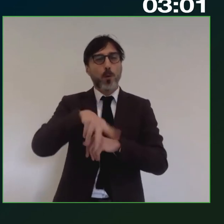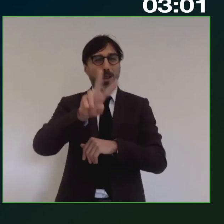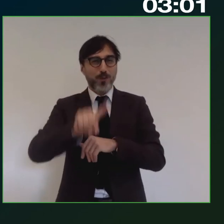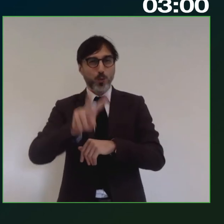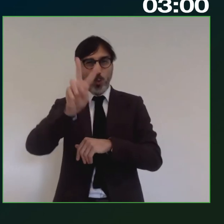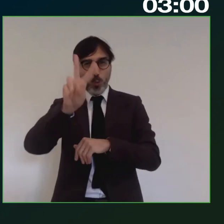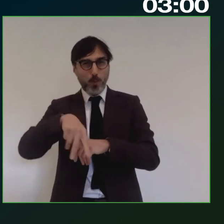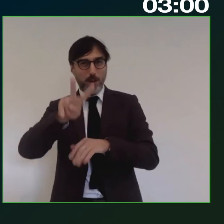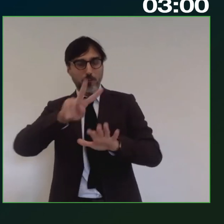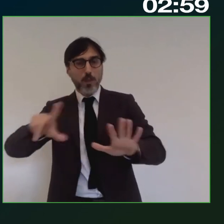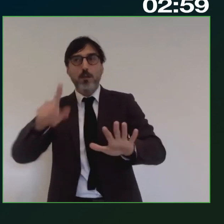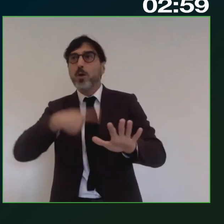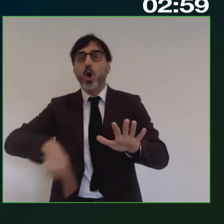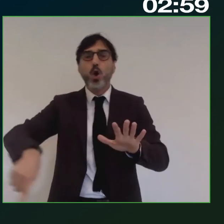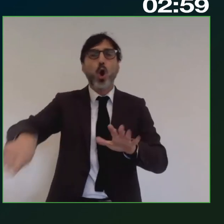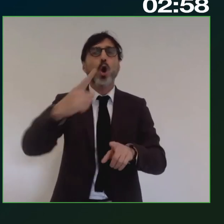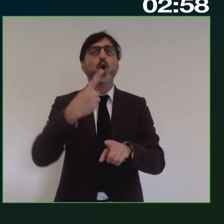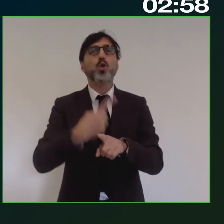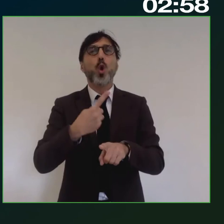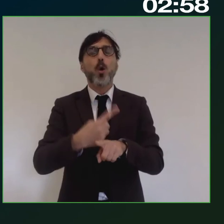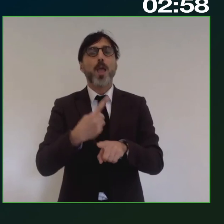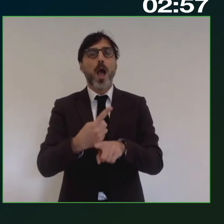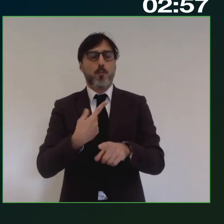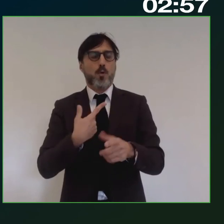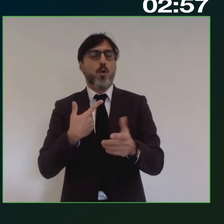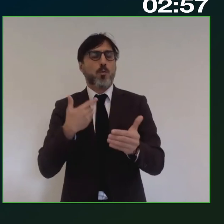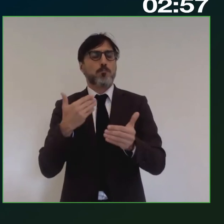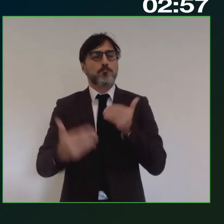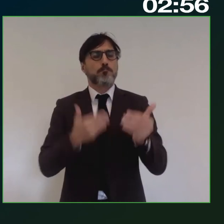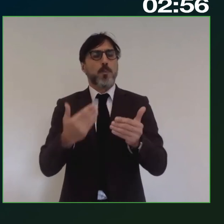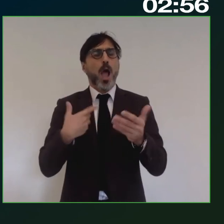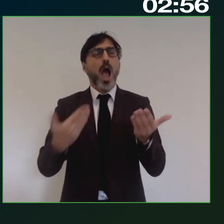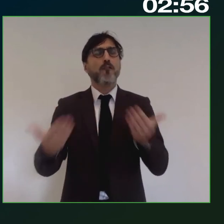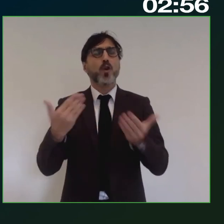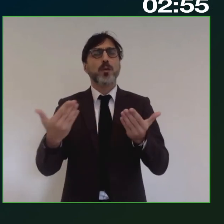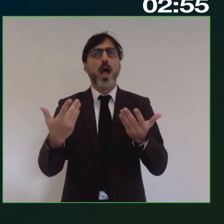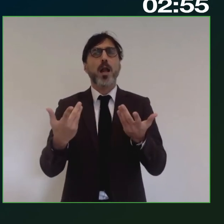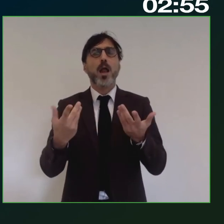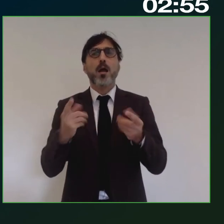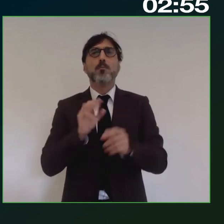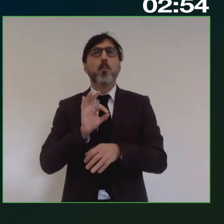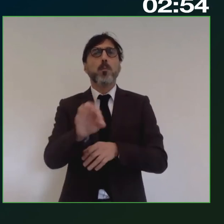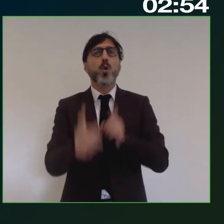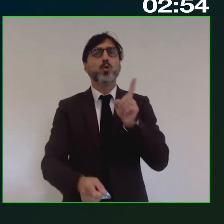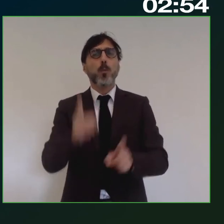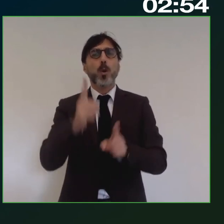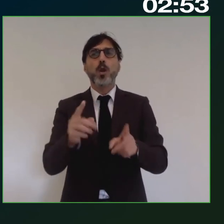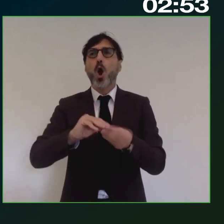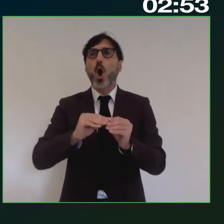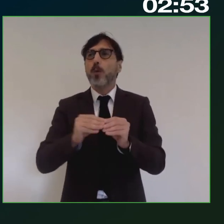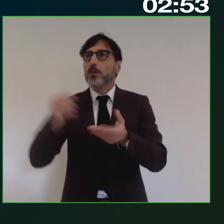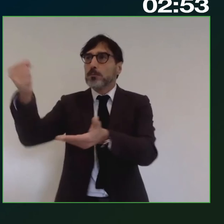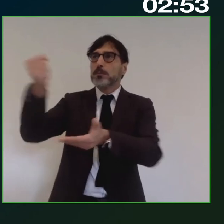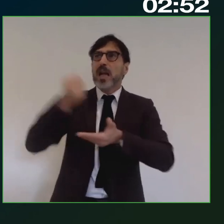tutti siamo chiamati ad affrontare quel vero nodo politico cioè come riuscire ad investire l'ingente mole